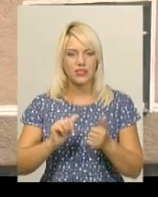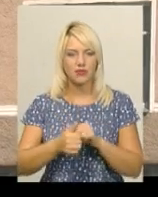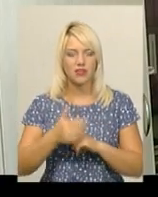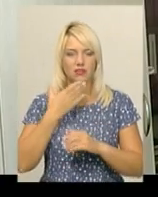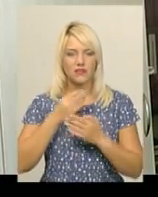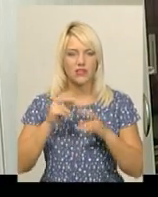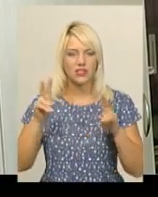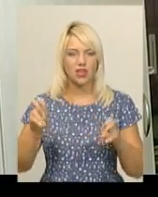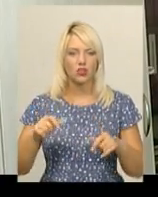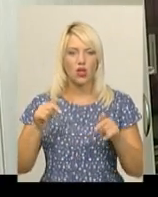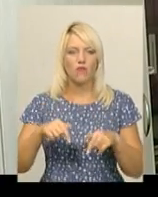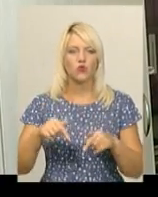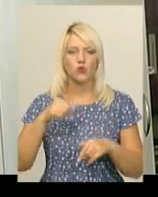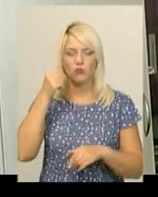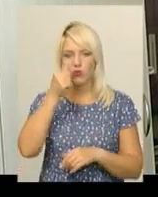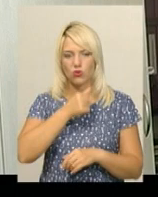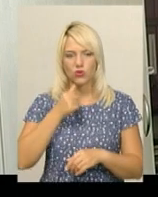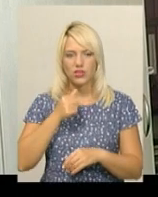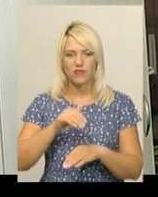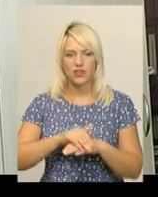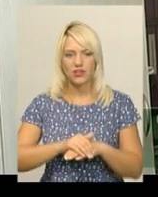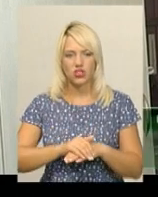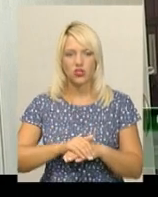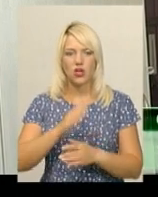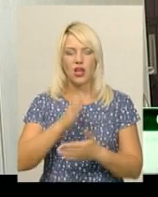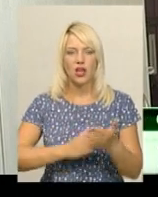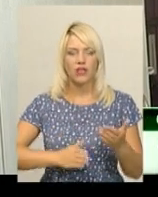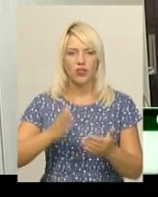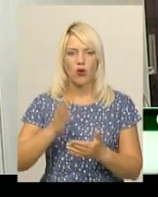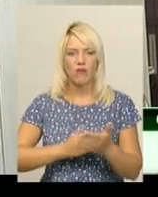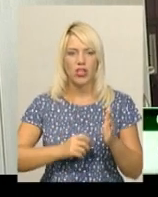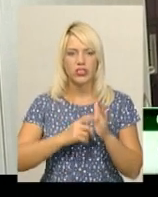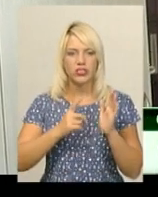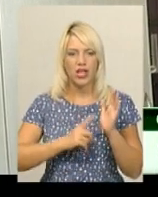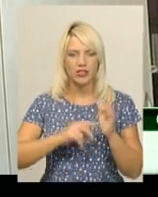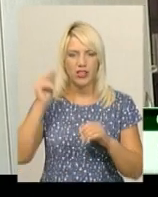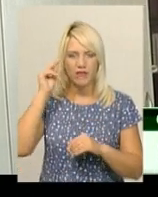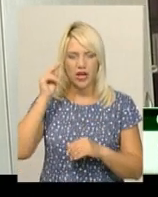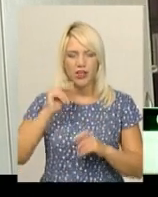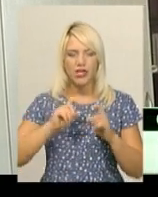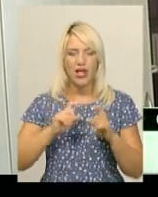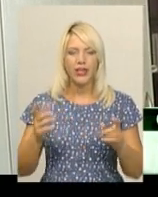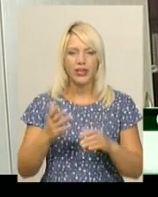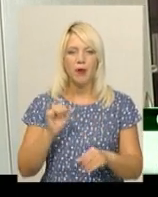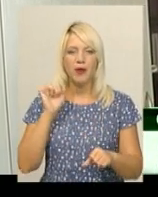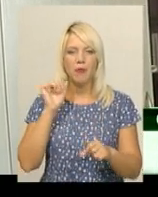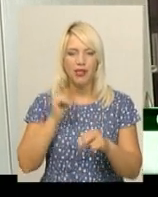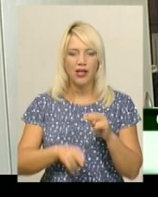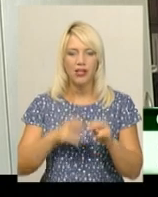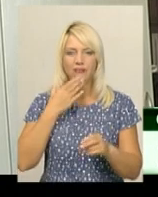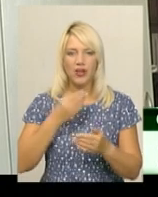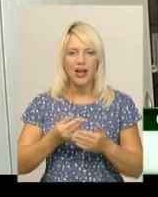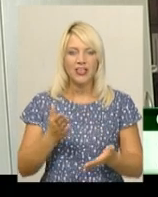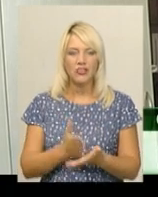свій статус. У цьому році фактично ліквідовано 16 навчальних закладів, які припинили своє існування.